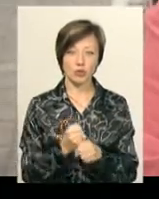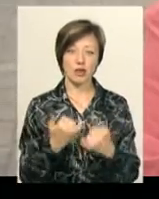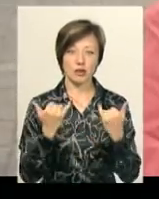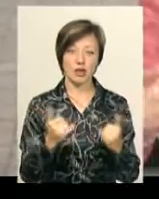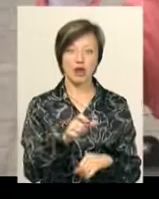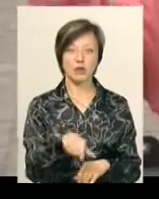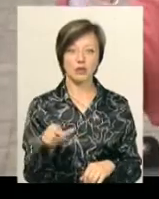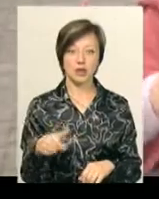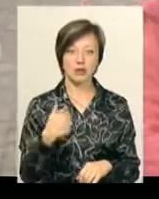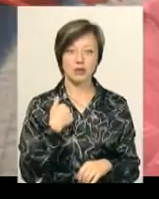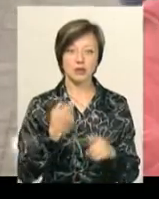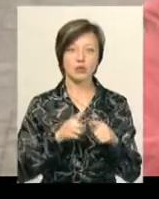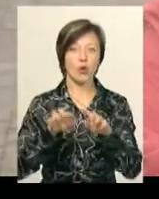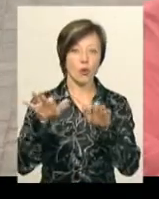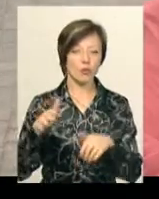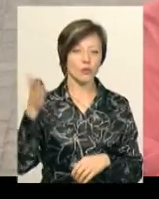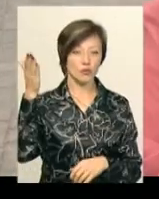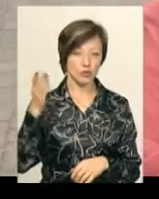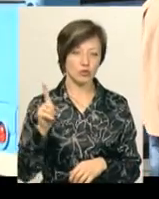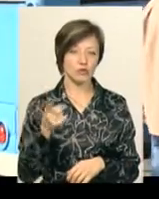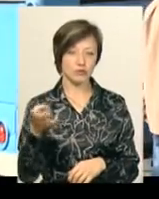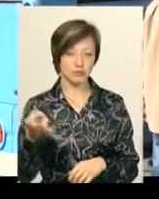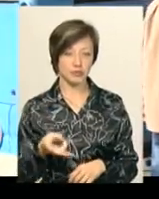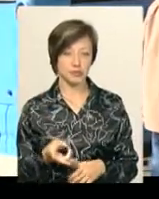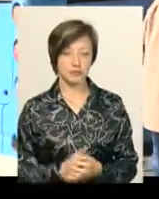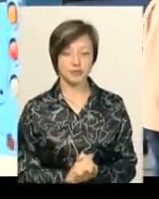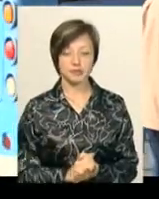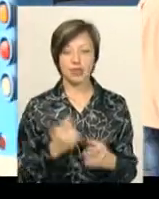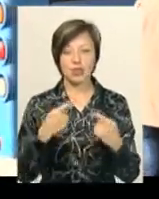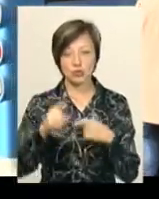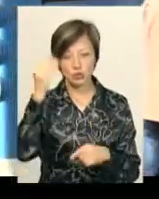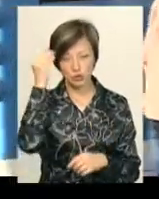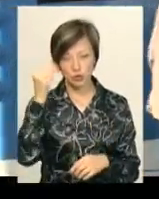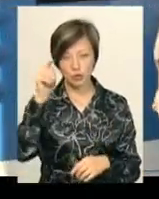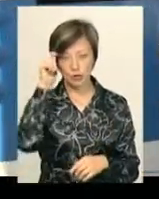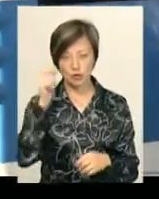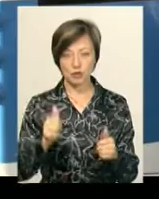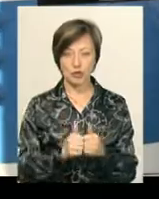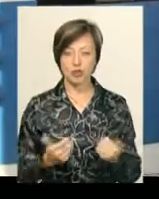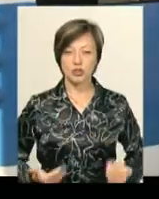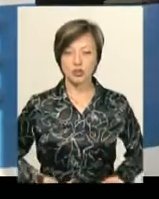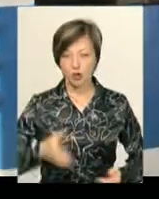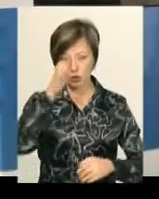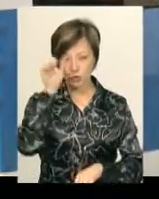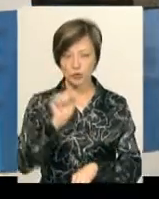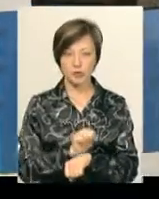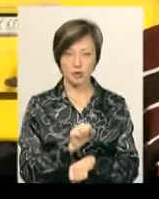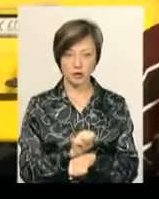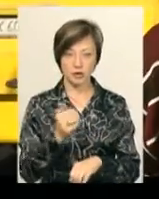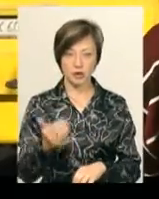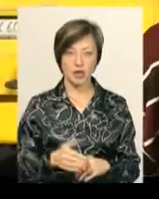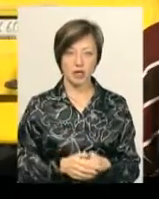людей, що мені з того комп'ютера, що він там є. Іншої думки Іван Макарчук, який живе поряд із розумною зупинкою на Подільській.